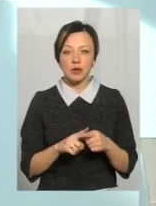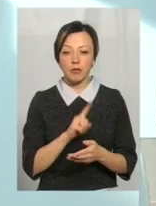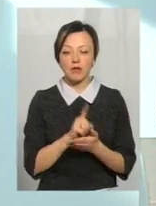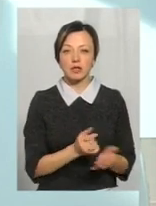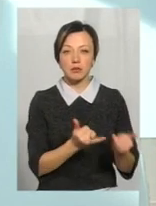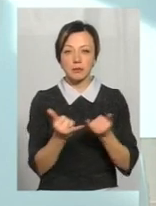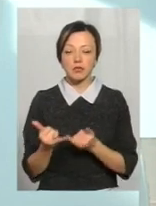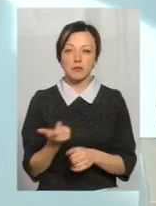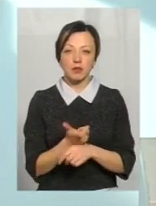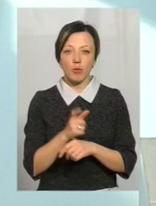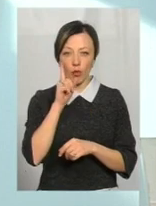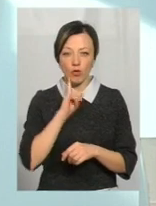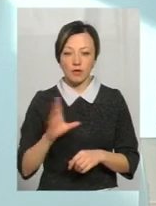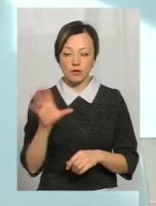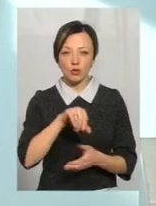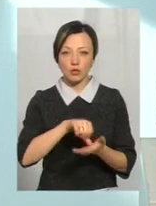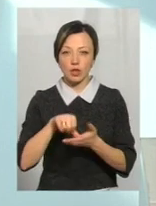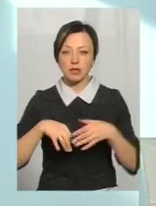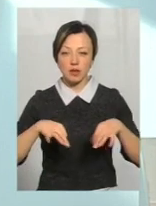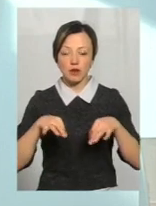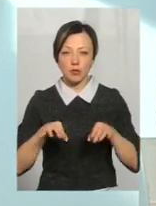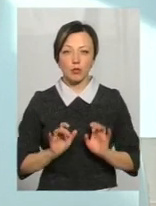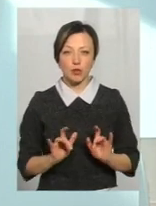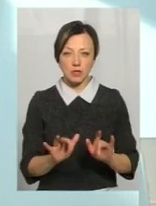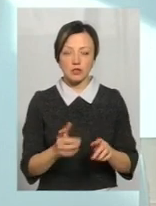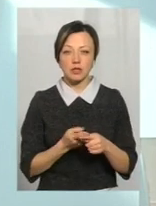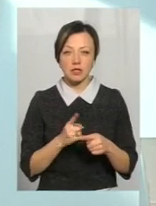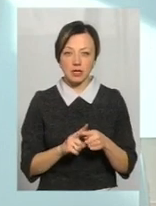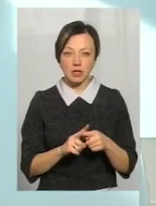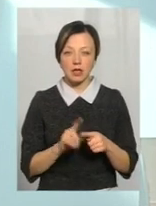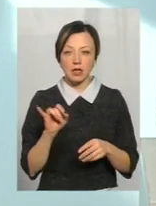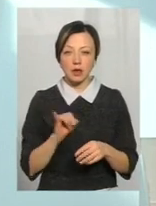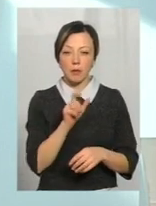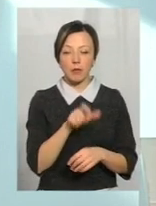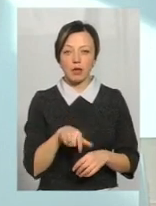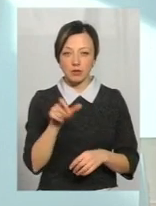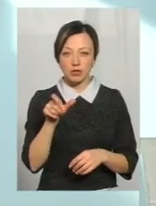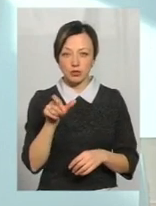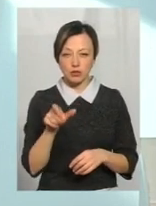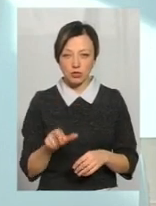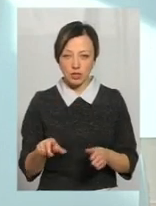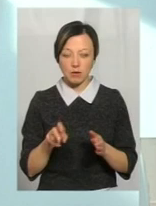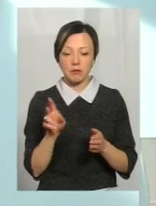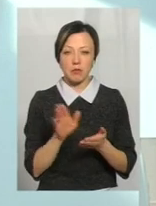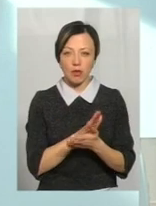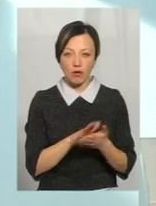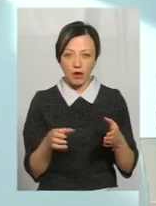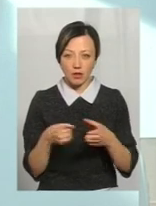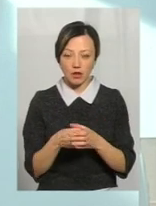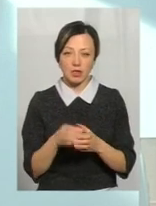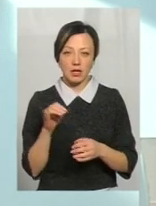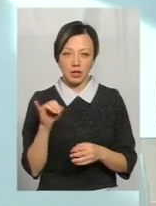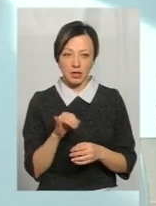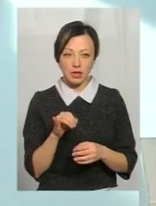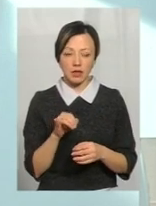забезпечити максимальний комфорт для всіх учасників транспортного процесу. Це і пасажир, пасажир пільгової категорії, і це